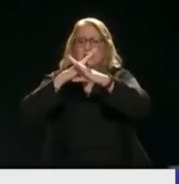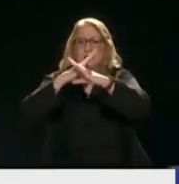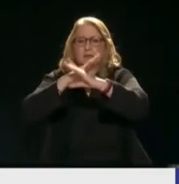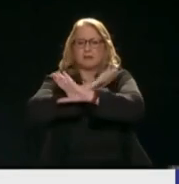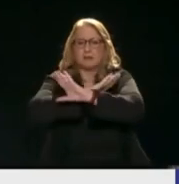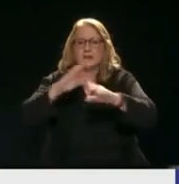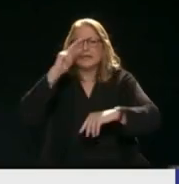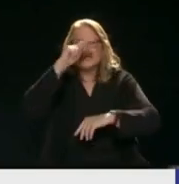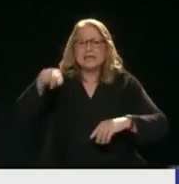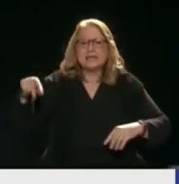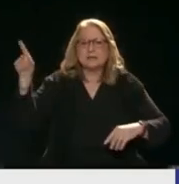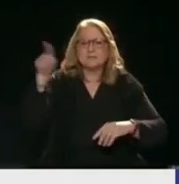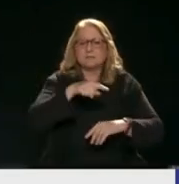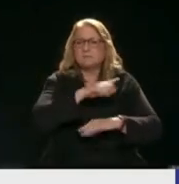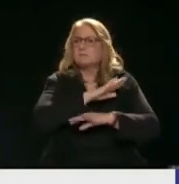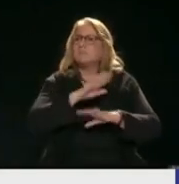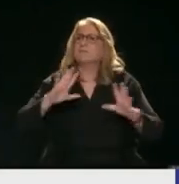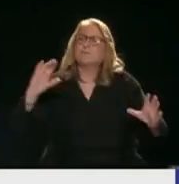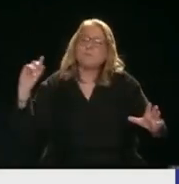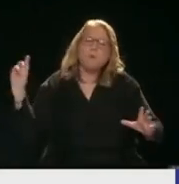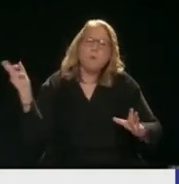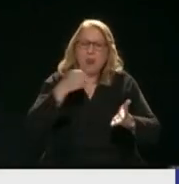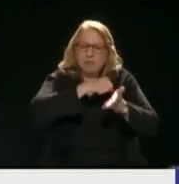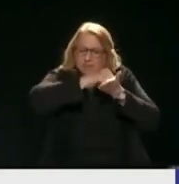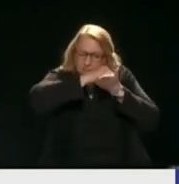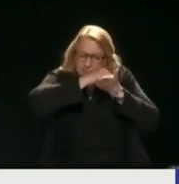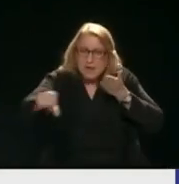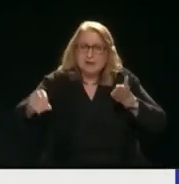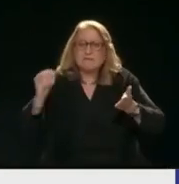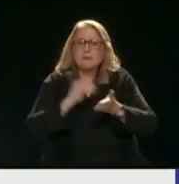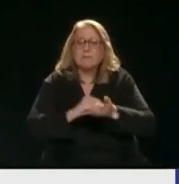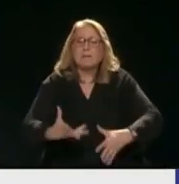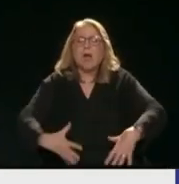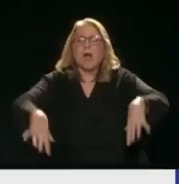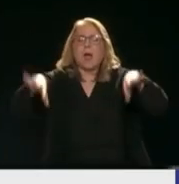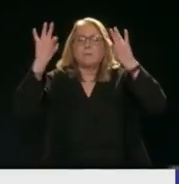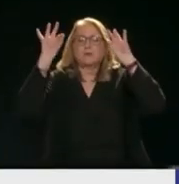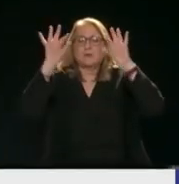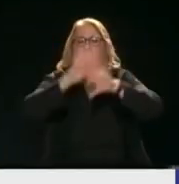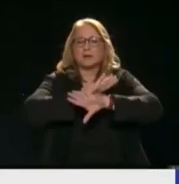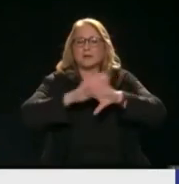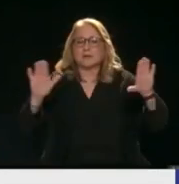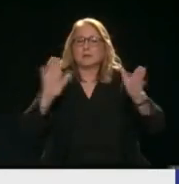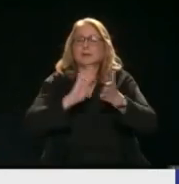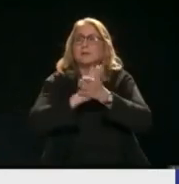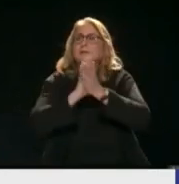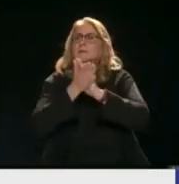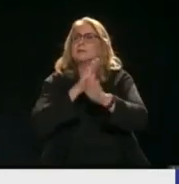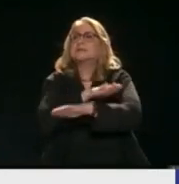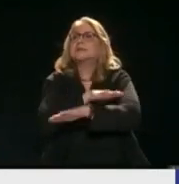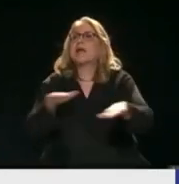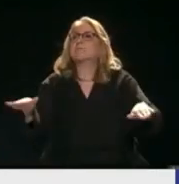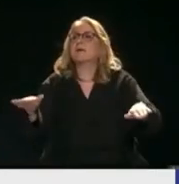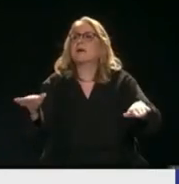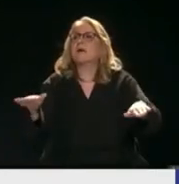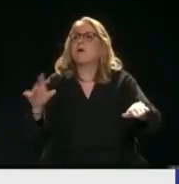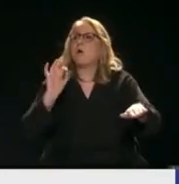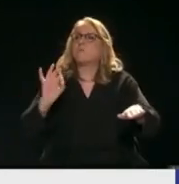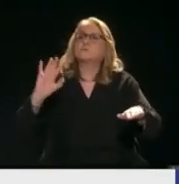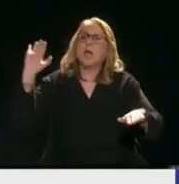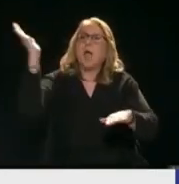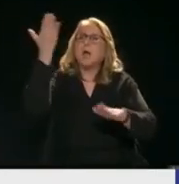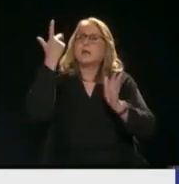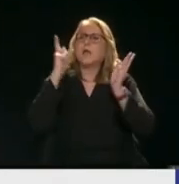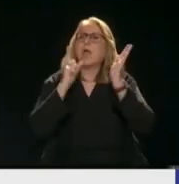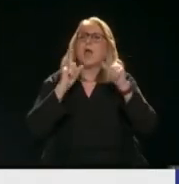Δεν χρωστάει κανένας τίποτα Και πάμε από την αρχή Συνσάχτη δηλαδή Βέβαια Άλλιος πως θα ξαναφτιάξουμε Πλούτο και πραγματική οικονομία